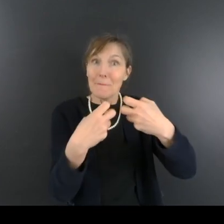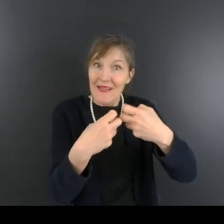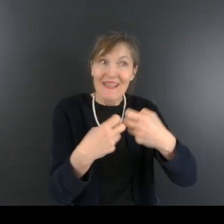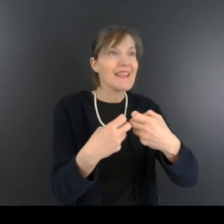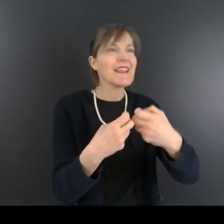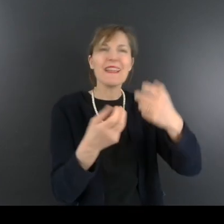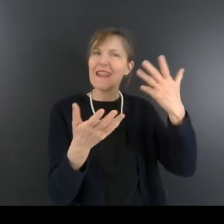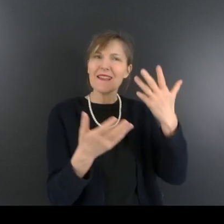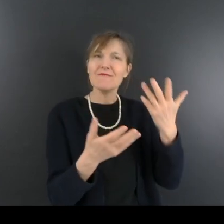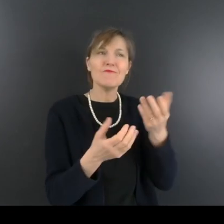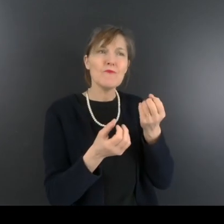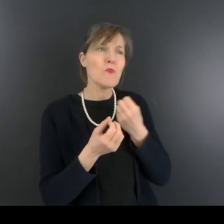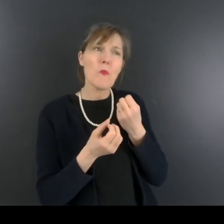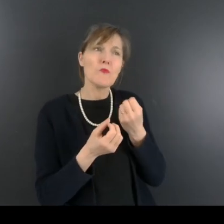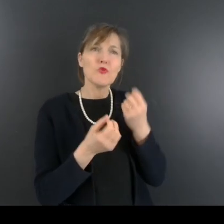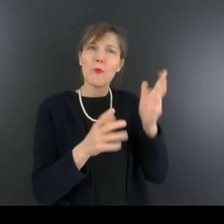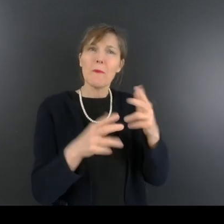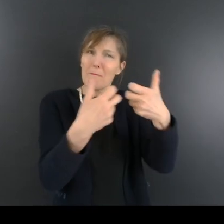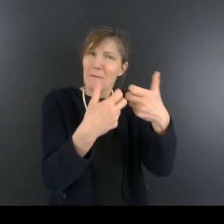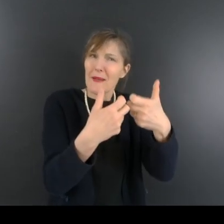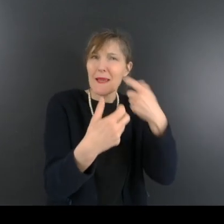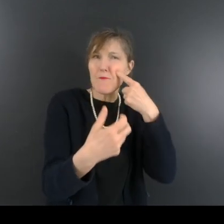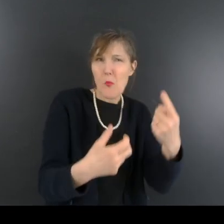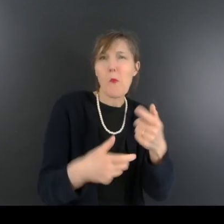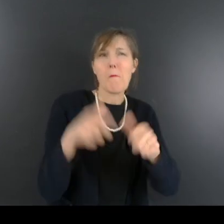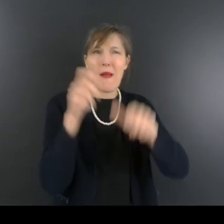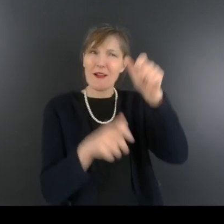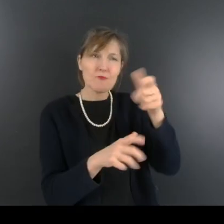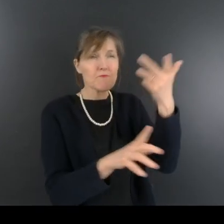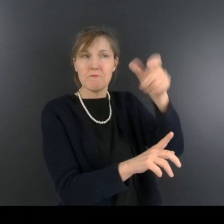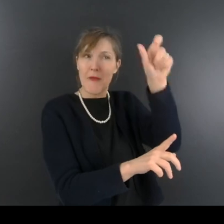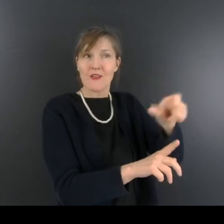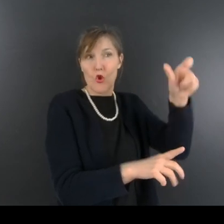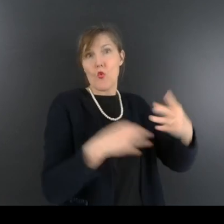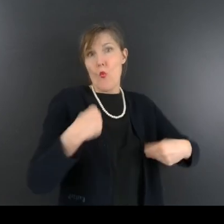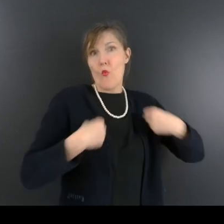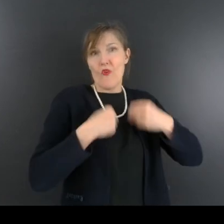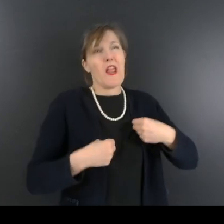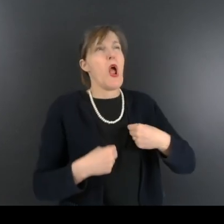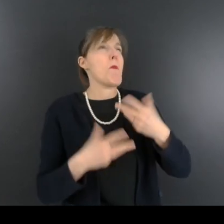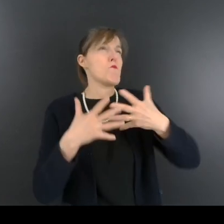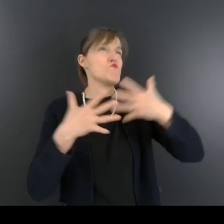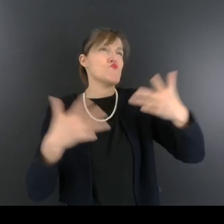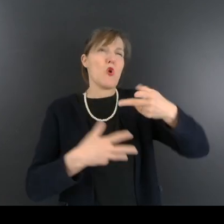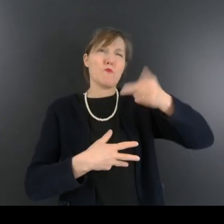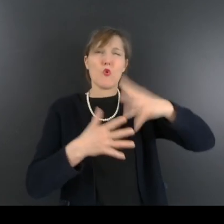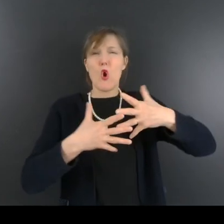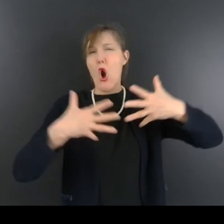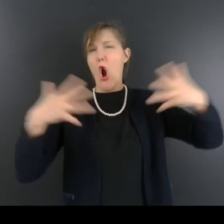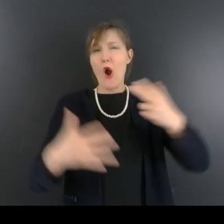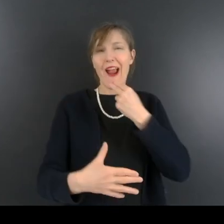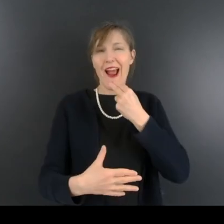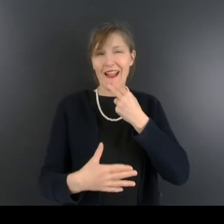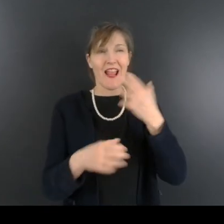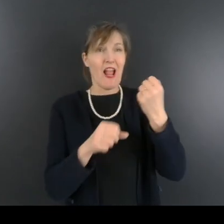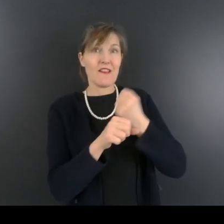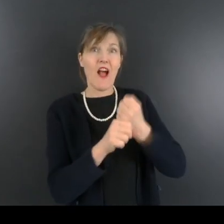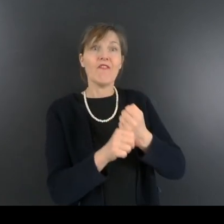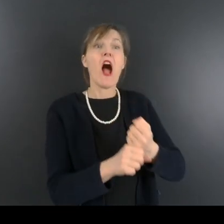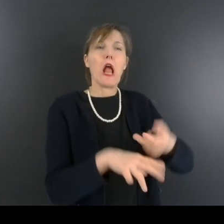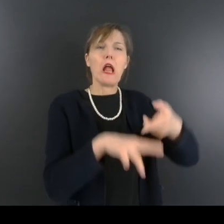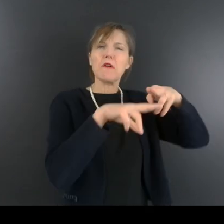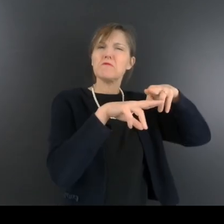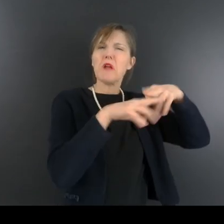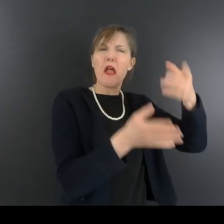mère. Ce prix récompensait l'ouvrier ayant fourni la plus grande qualité de travail avec un minimum de